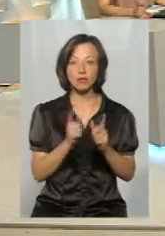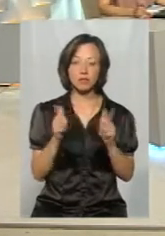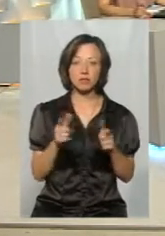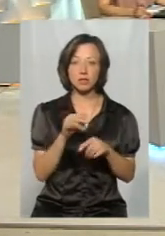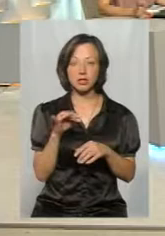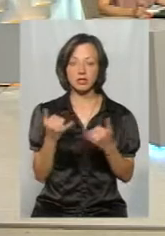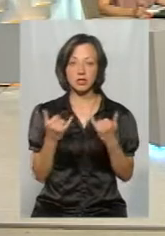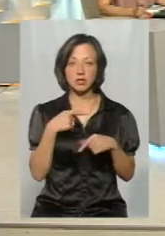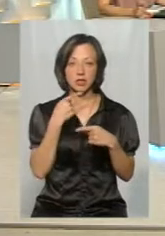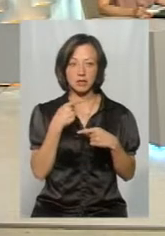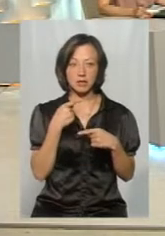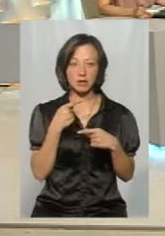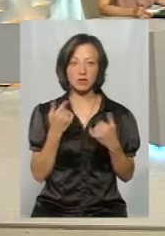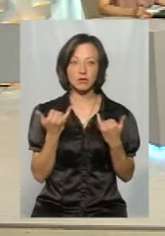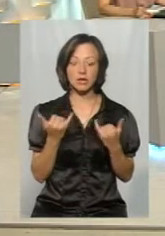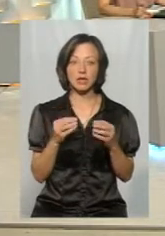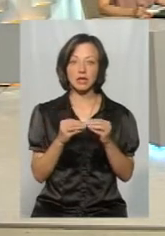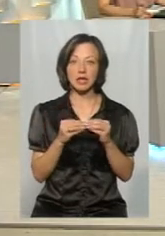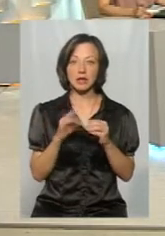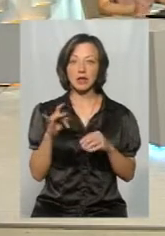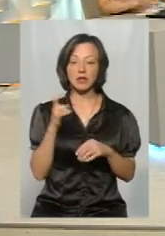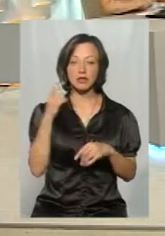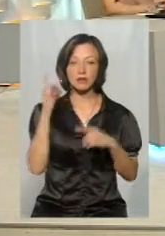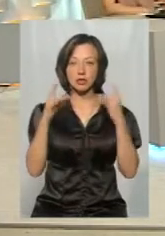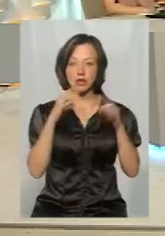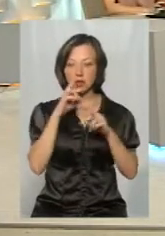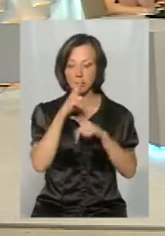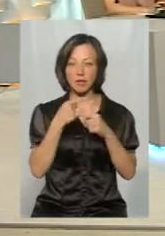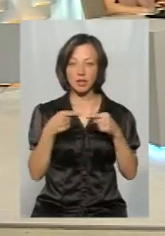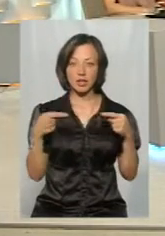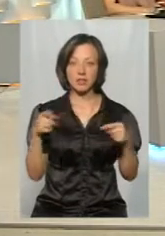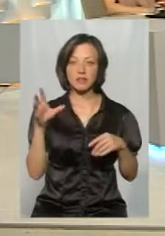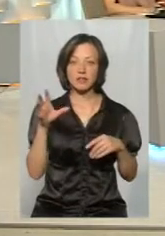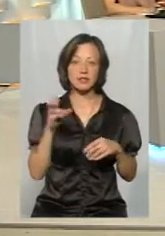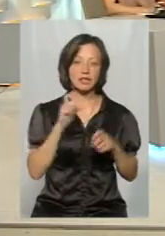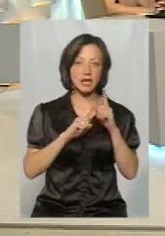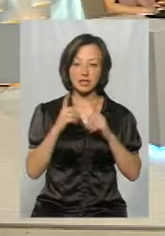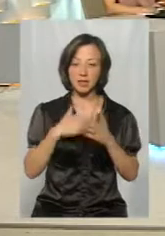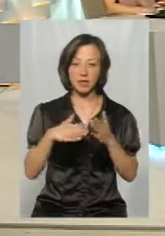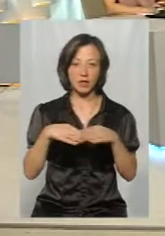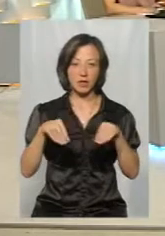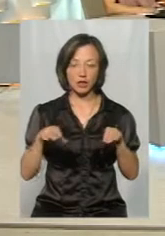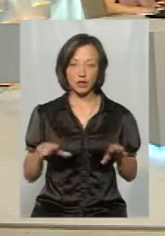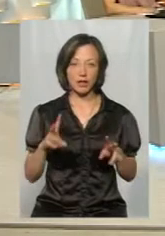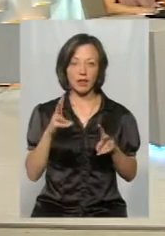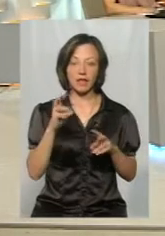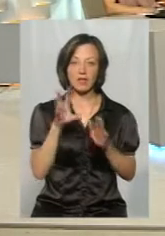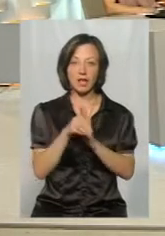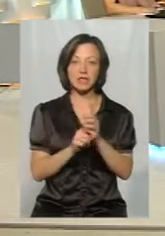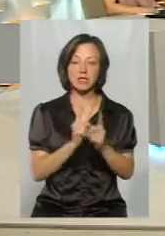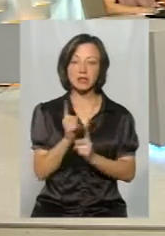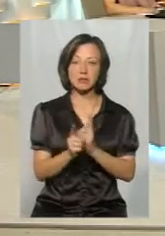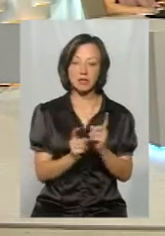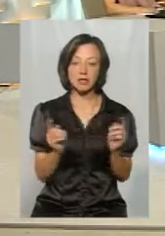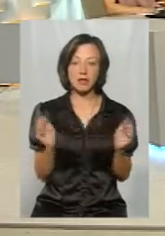І сьогодні, коли ви сказали, що сьогодні в 10 разів звучали неправильні речі, сесія не відміняла ніякого рішення, внесено тільки зміни,